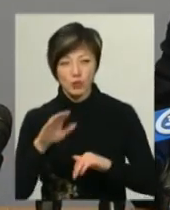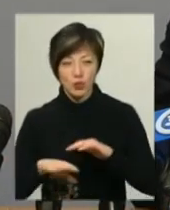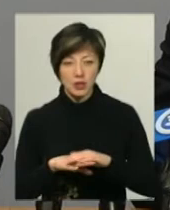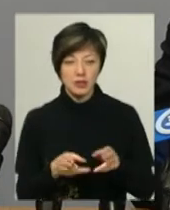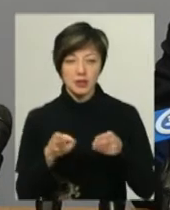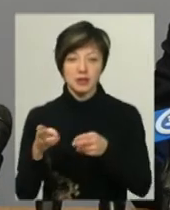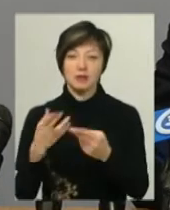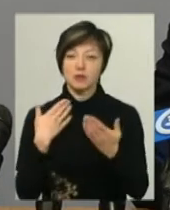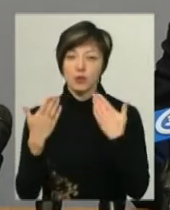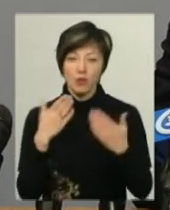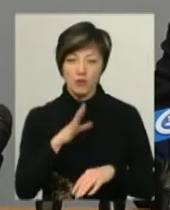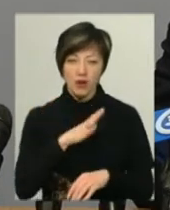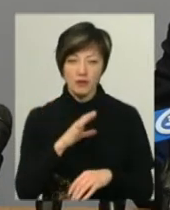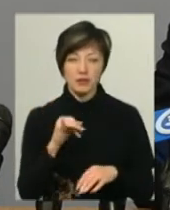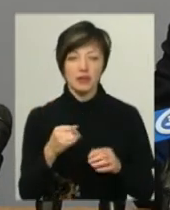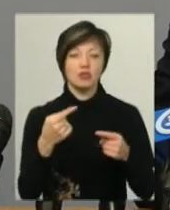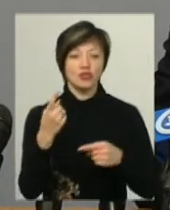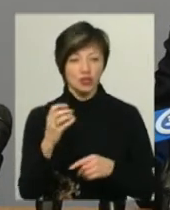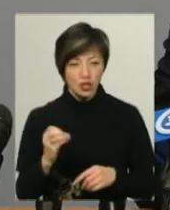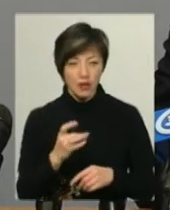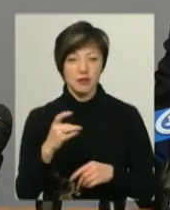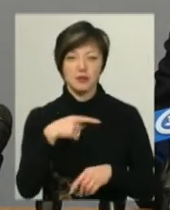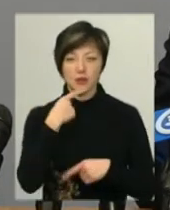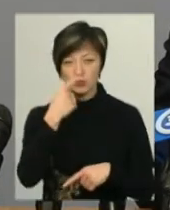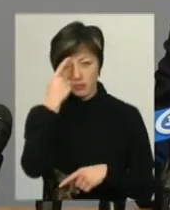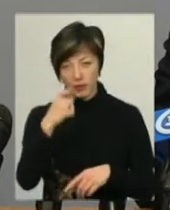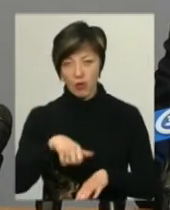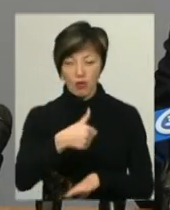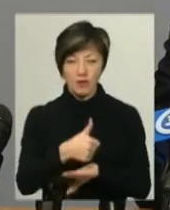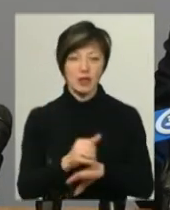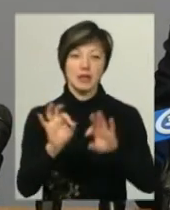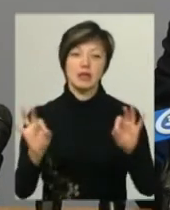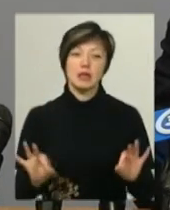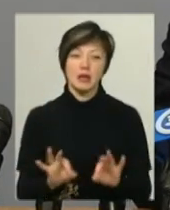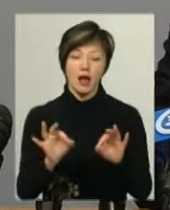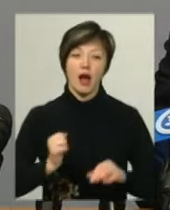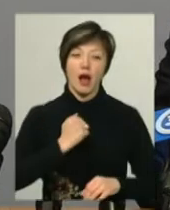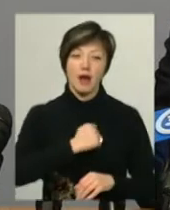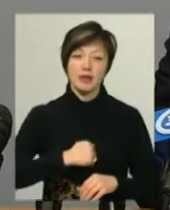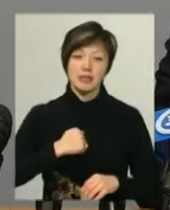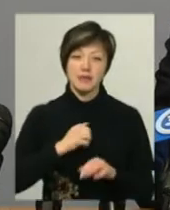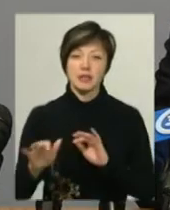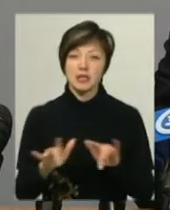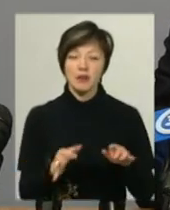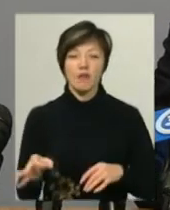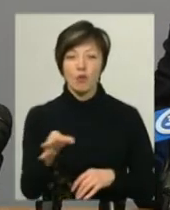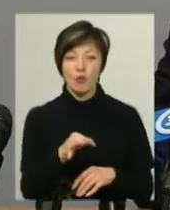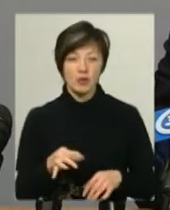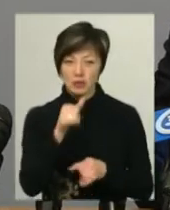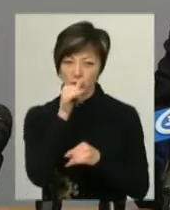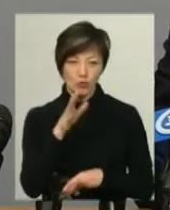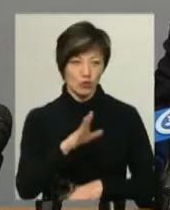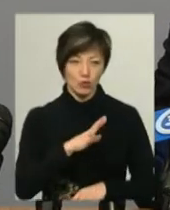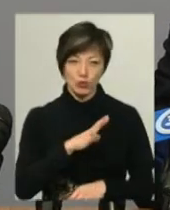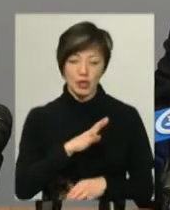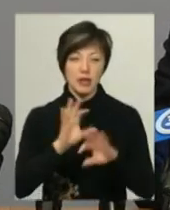їздив, спілкувався. І ще раз кажу, для мене головний меседж – ніяких агресивних дій в області бути не може.